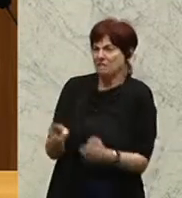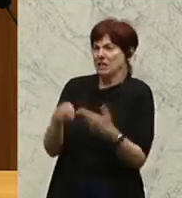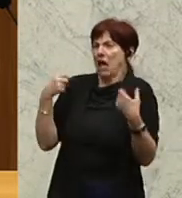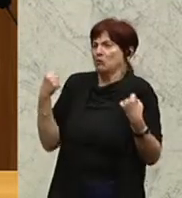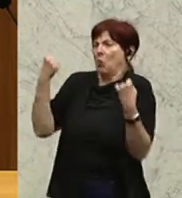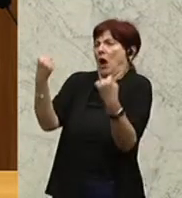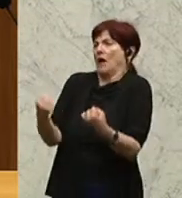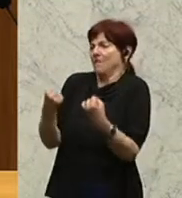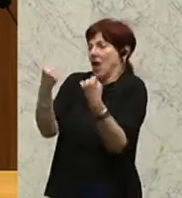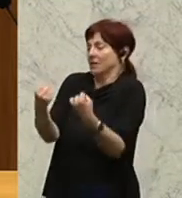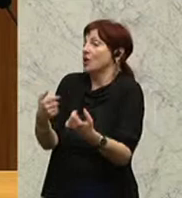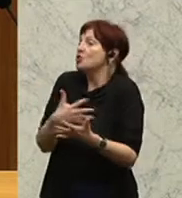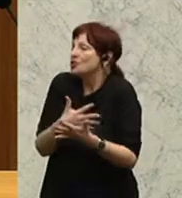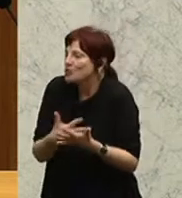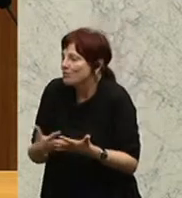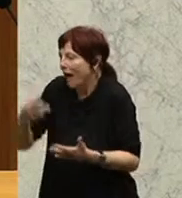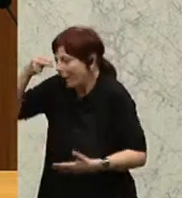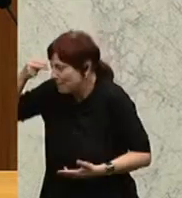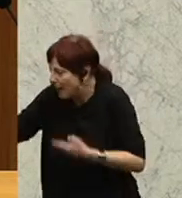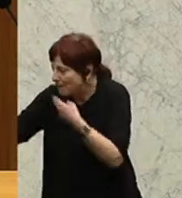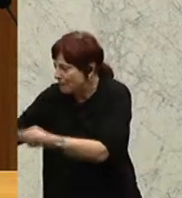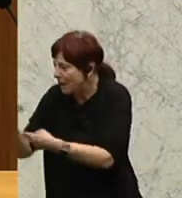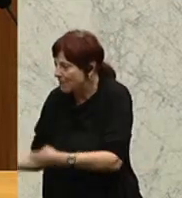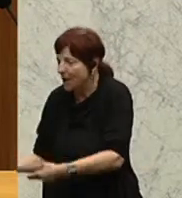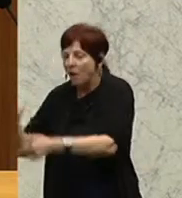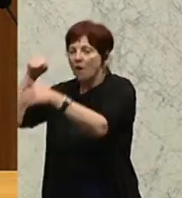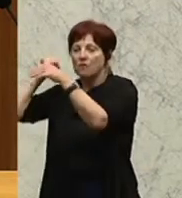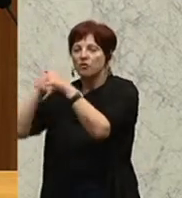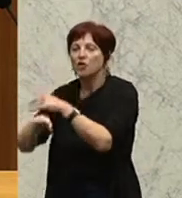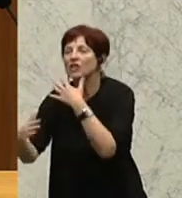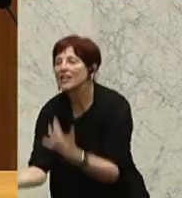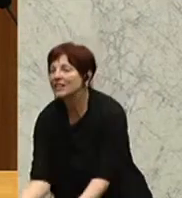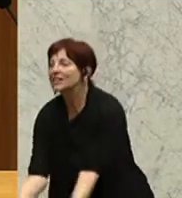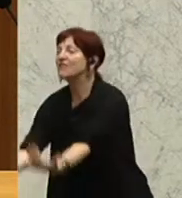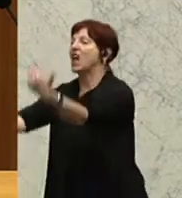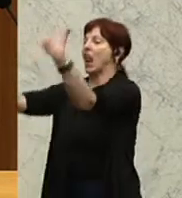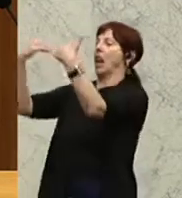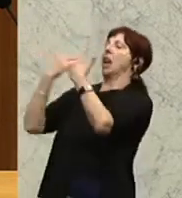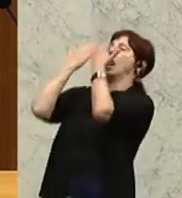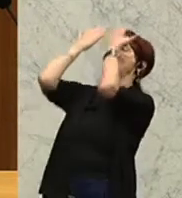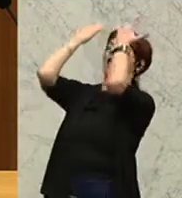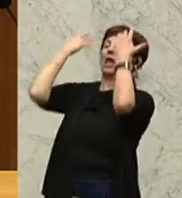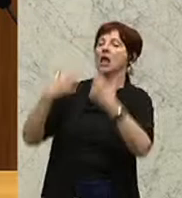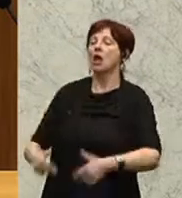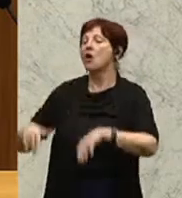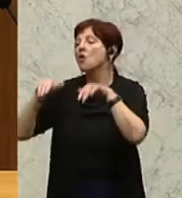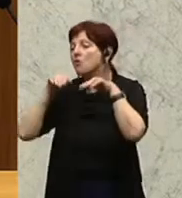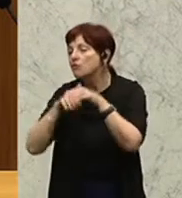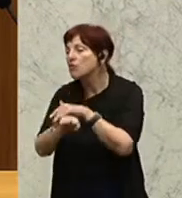Mit der Sprache, mit Begriffen wie Flüchtlingswelle, Flüchtlingsstrom.